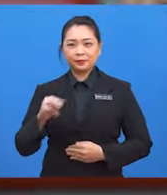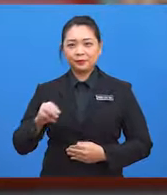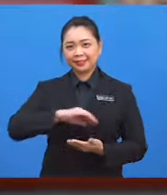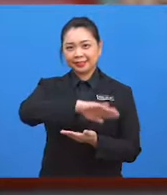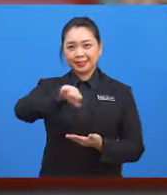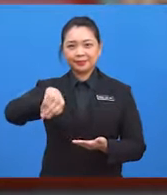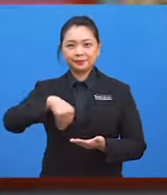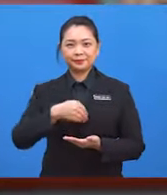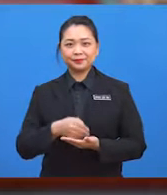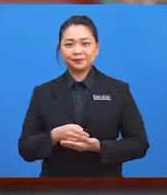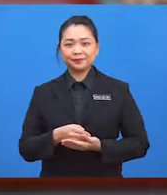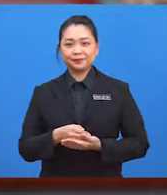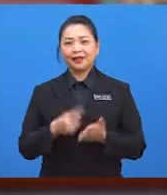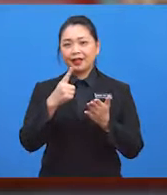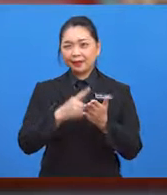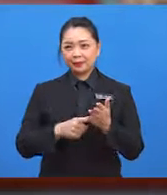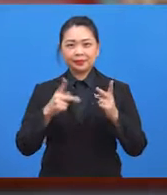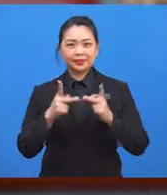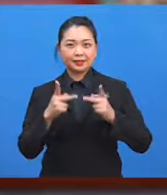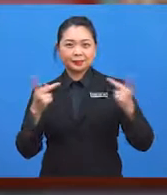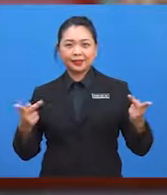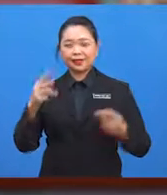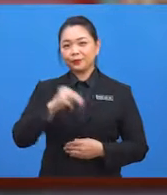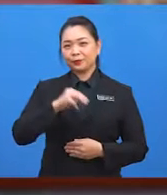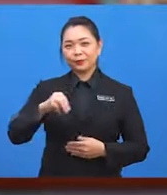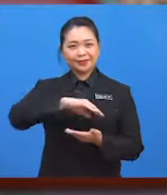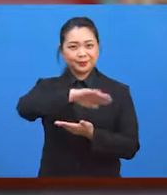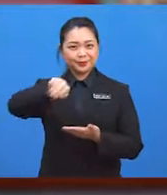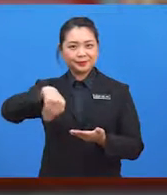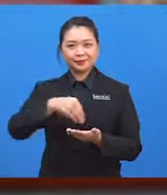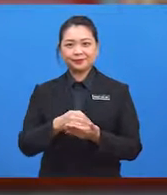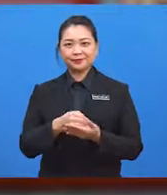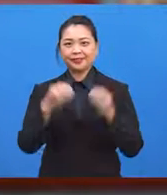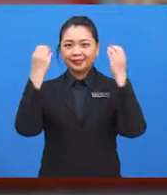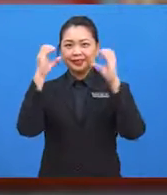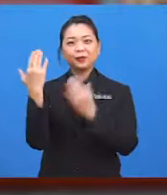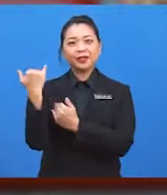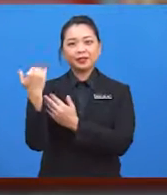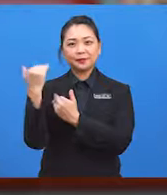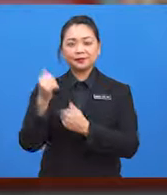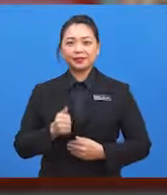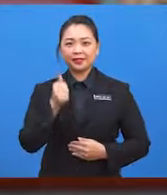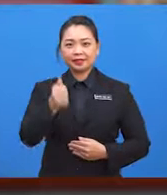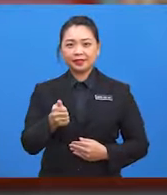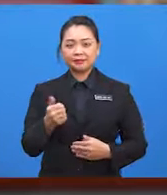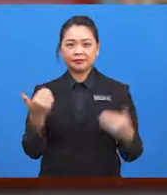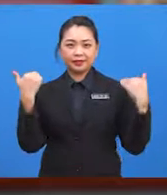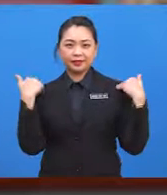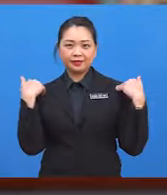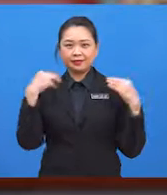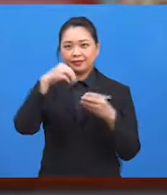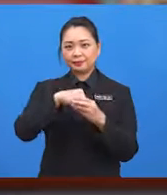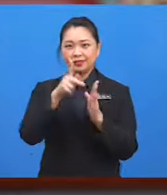sekalian. Apa khabar murid-murid sekalian? Cikgu berharap anda berada dalam